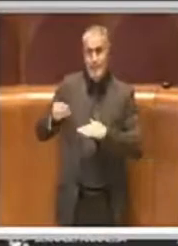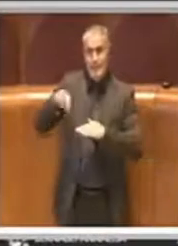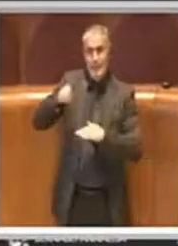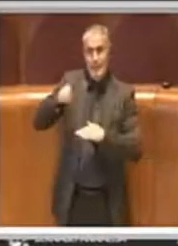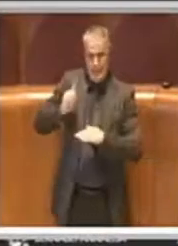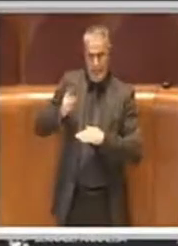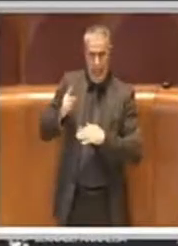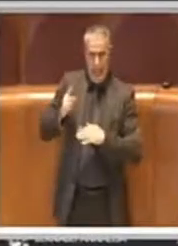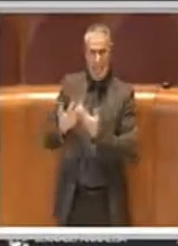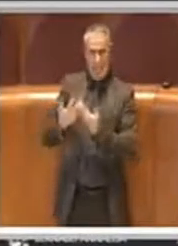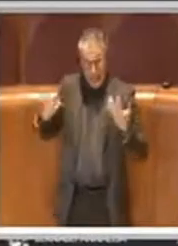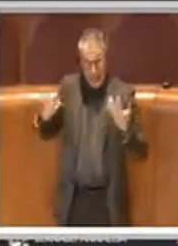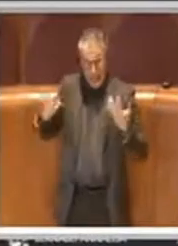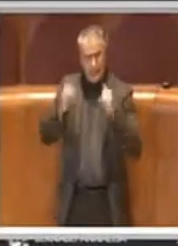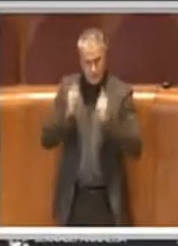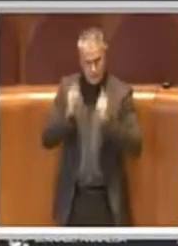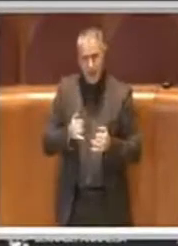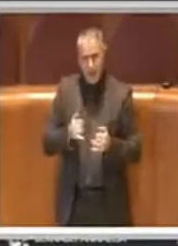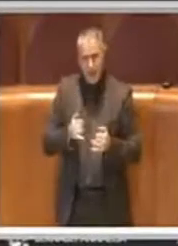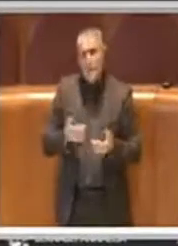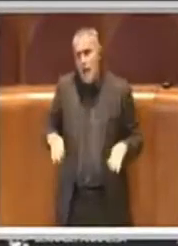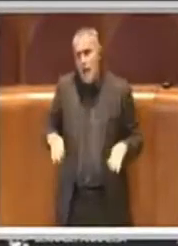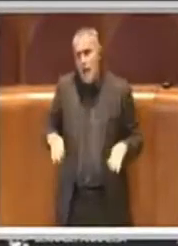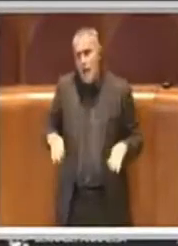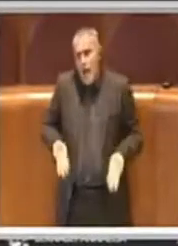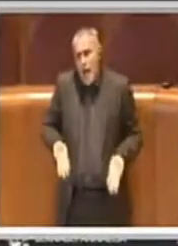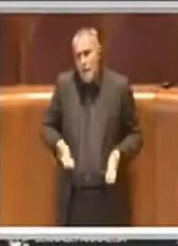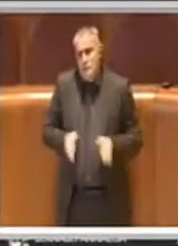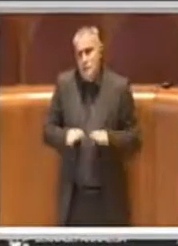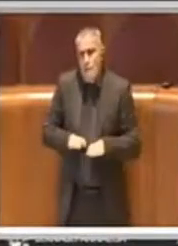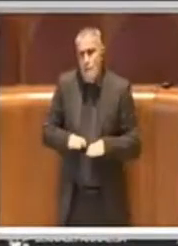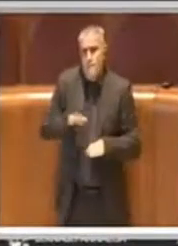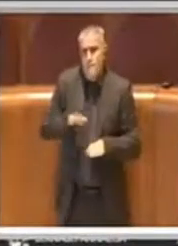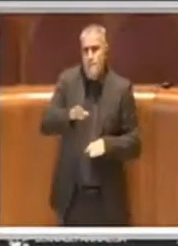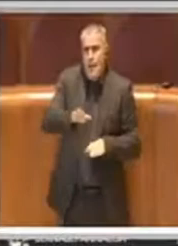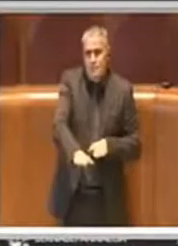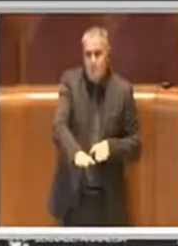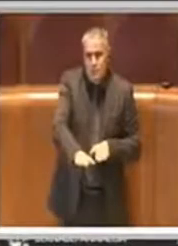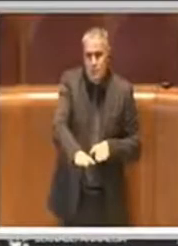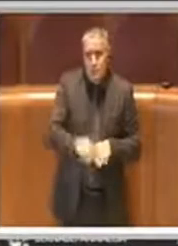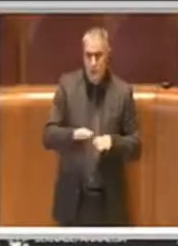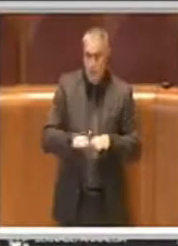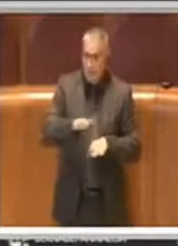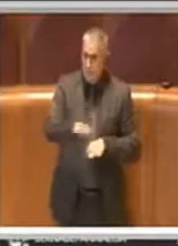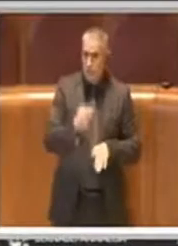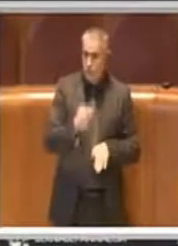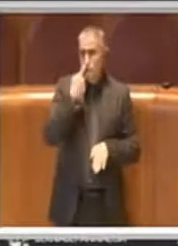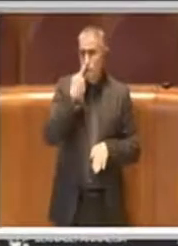intanto facciamo un passo e lo facciamo con responsabilità